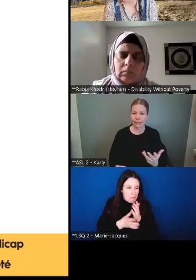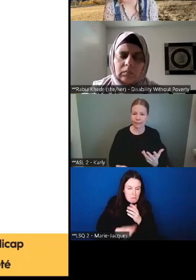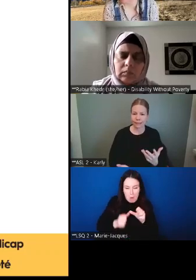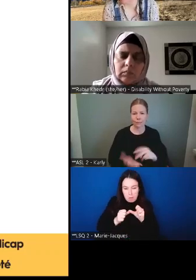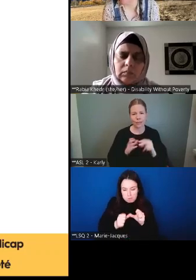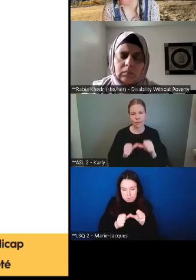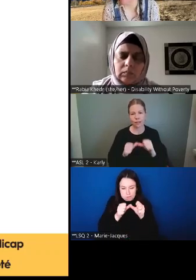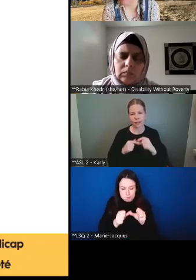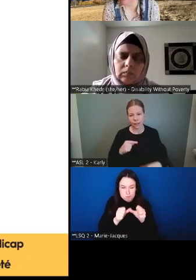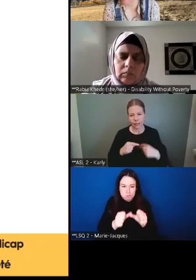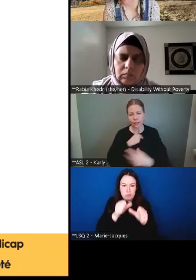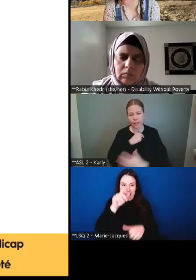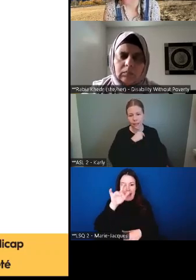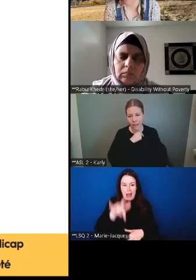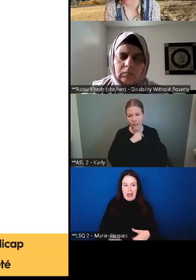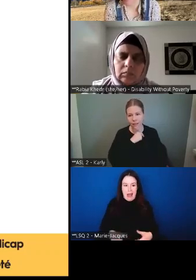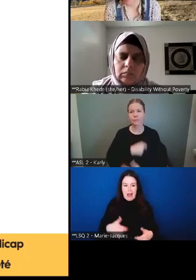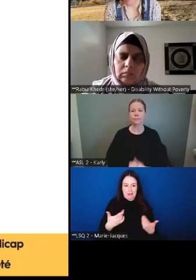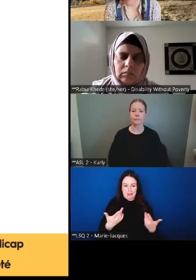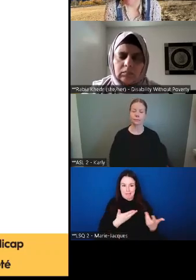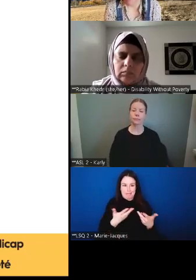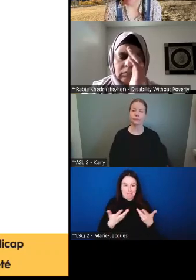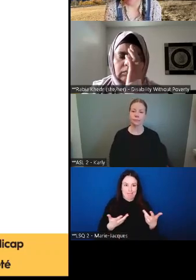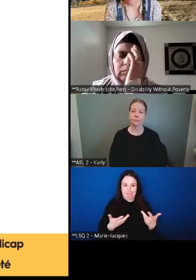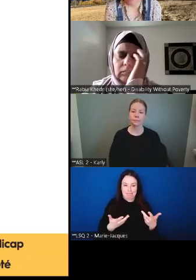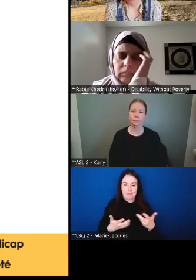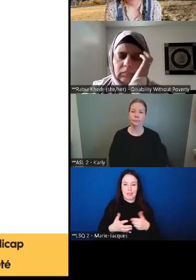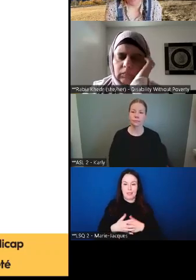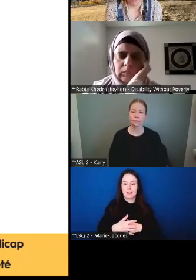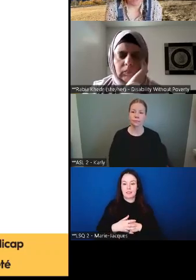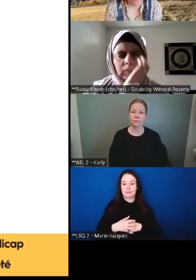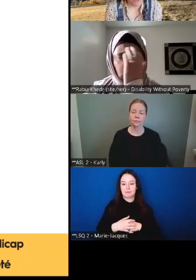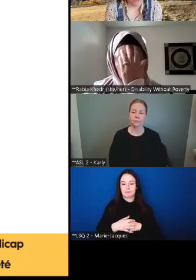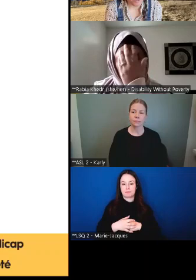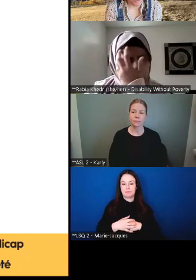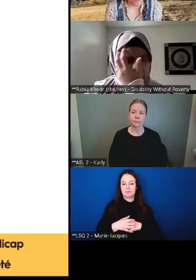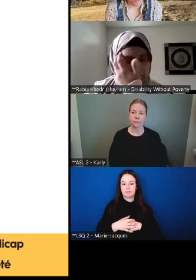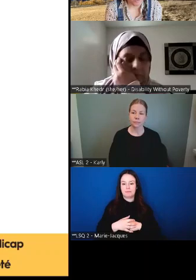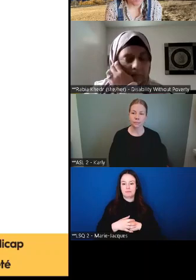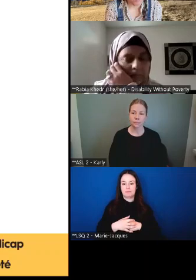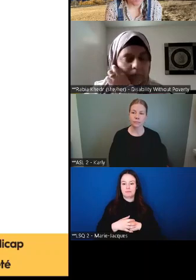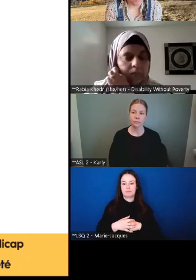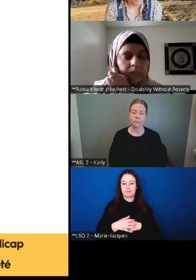Et l'autre chose, c'est que souvent, nous avons dit que c'était le droit d'aimer.